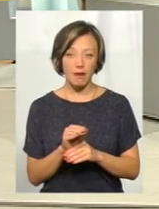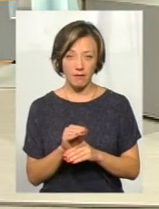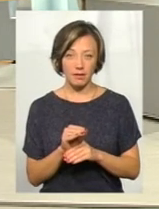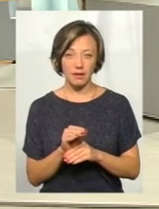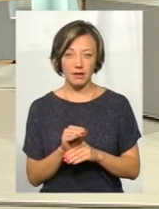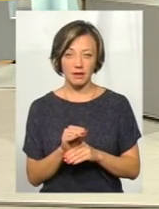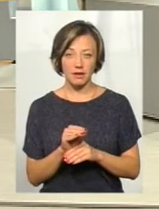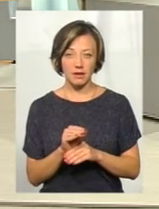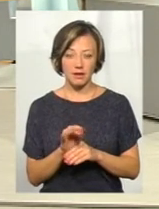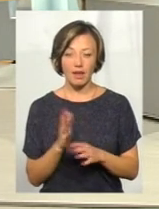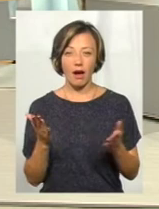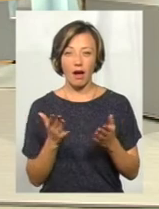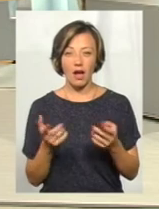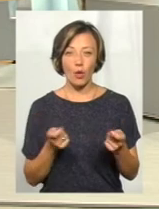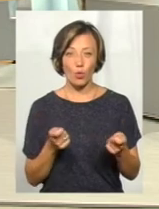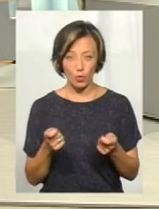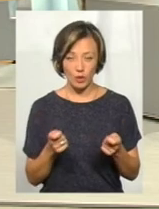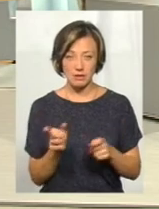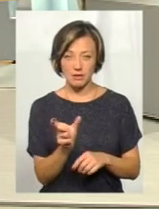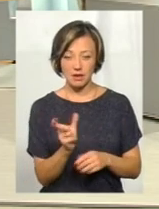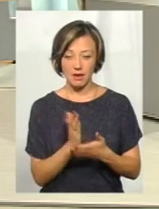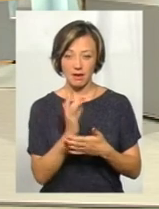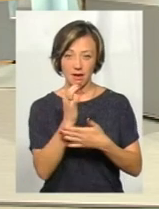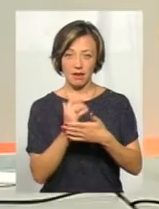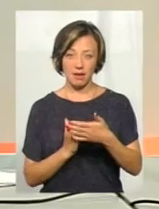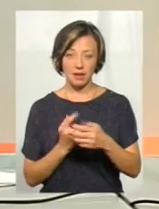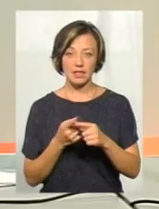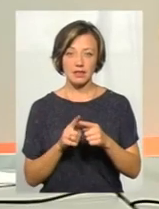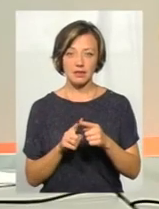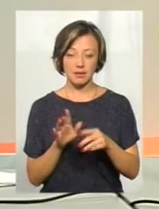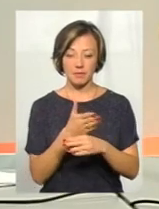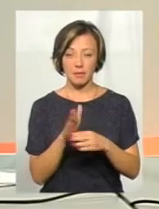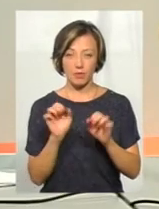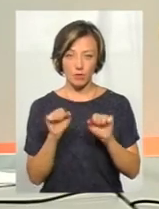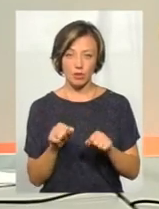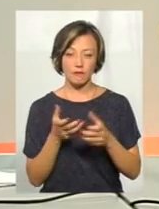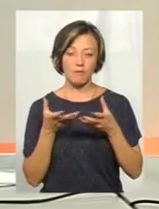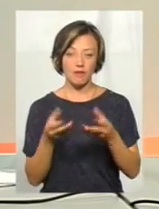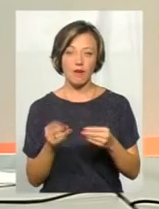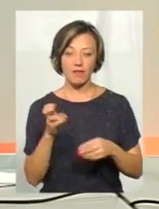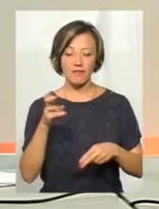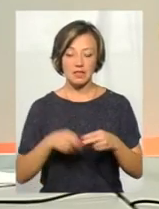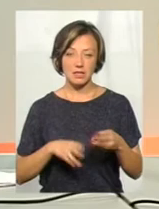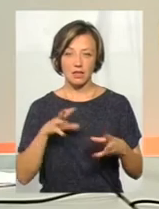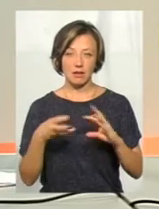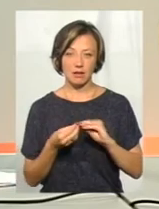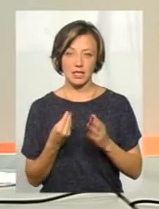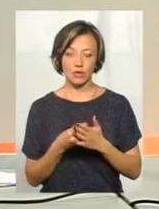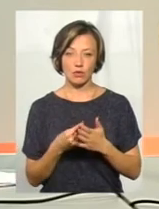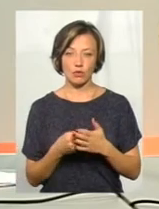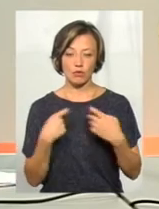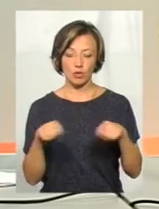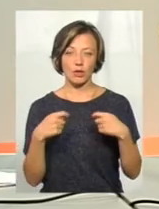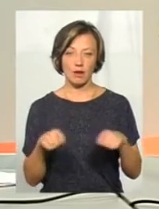оцієї регульованої, також є градація. це вона також може накладати свій відбиток в кінці на ціну, вже по якій